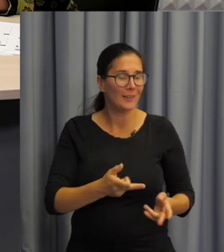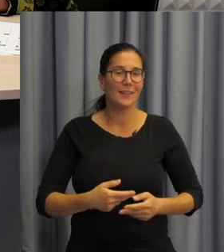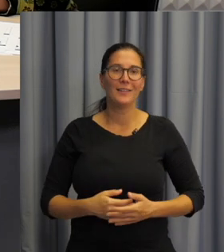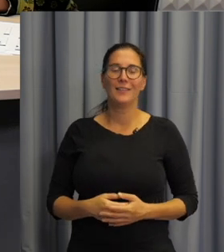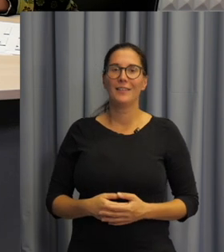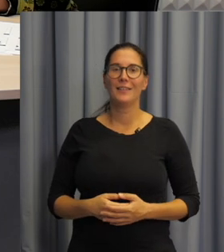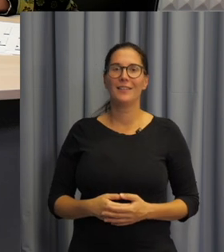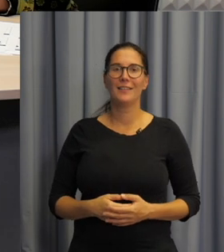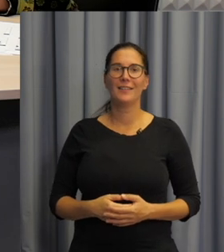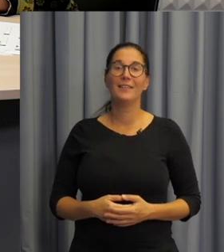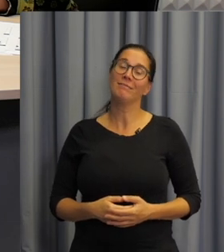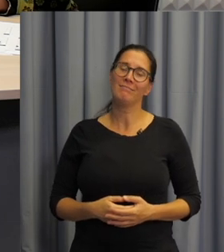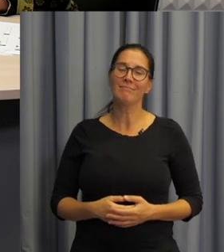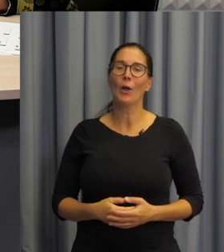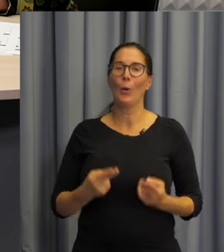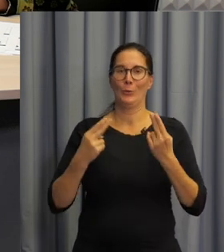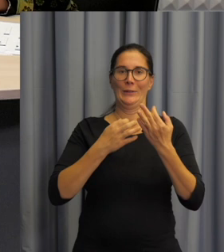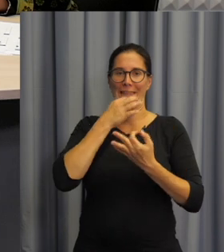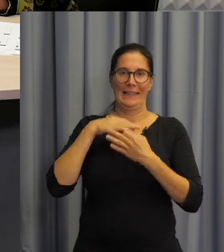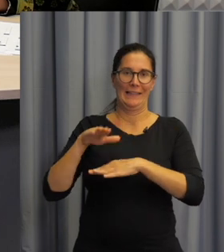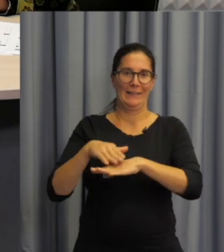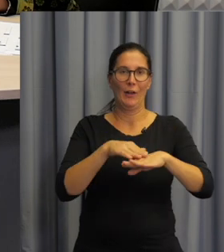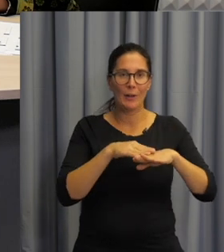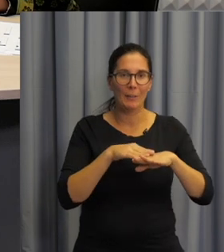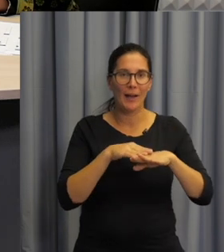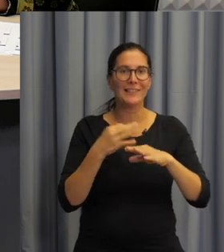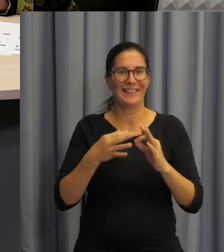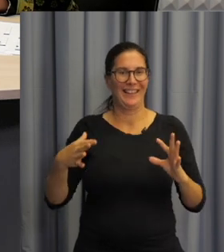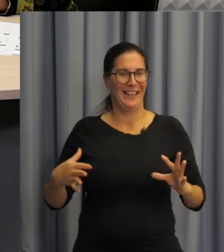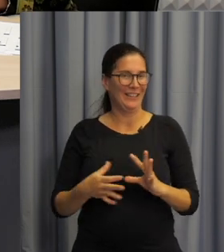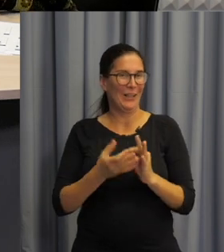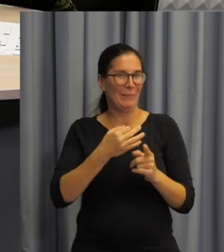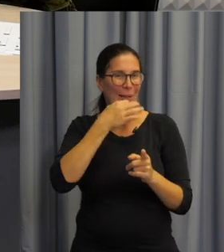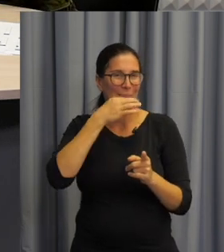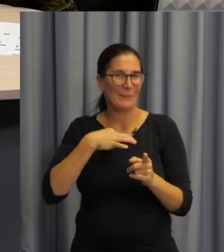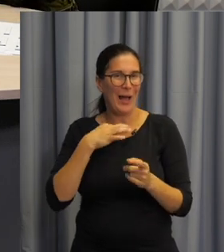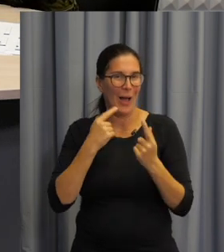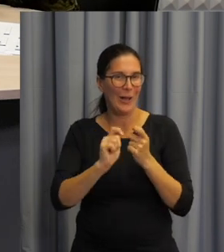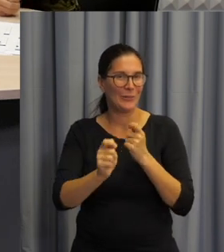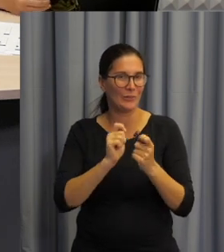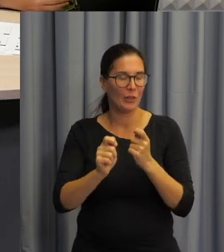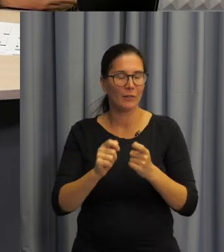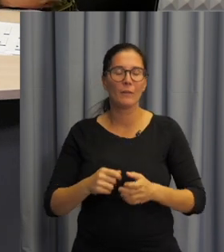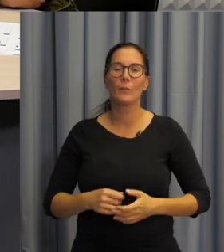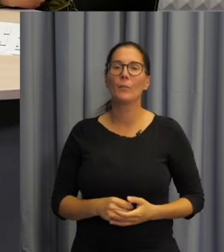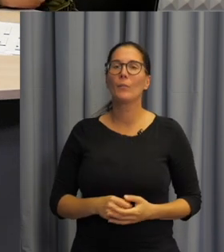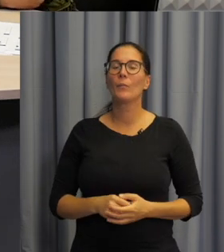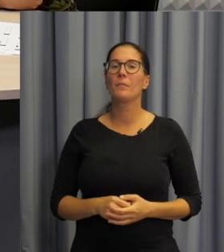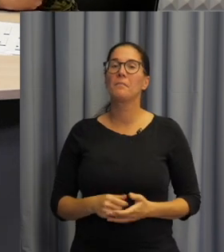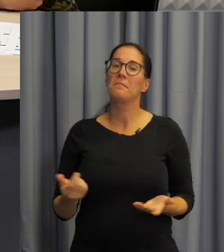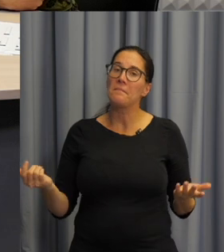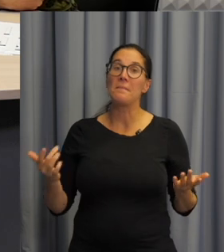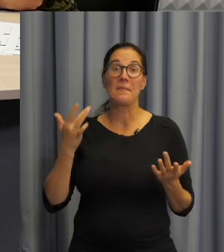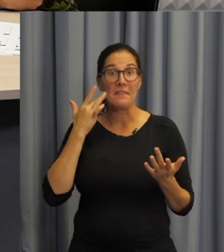Řekněte, co chcete. No, možná důležitá informace, která částečně navazuje na ten dotaz z četu.